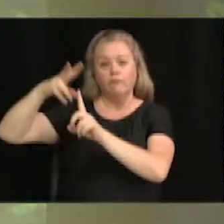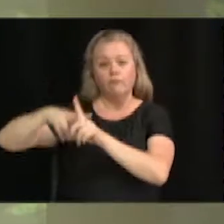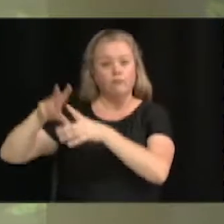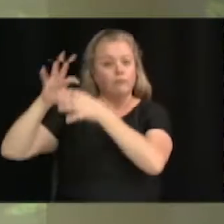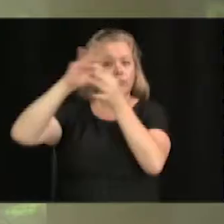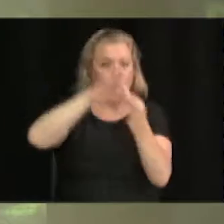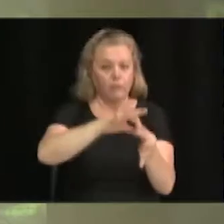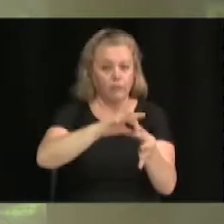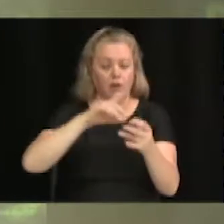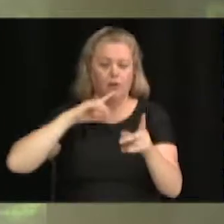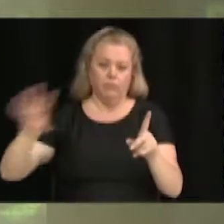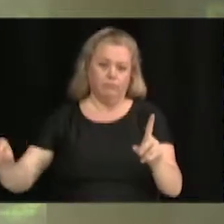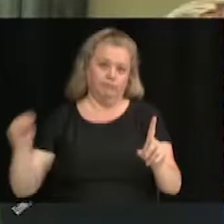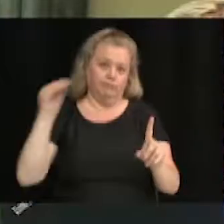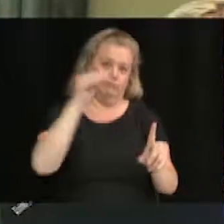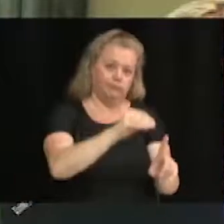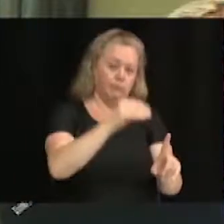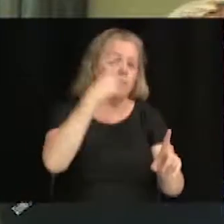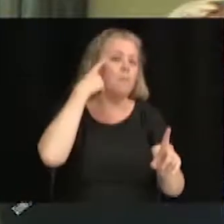Voilà.